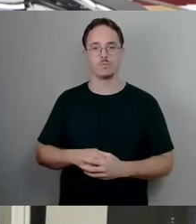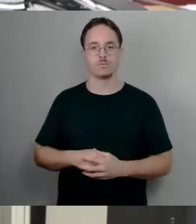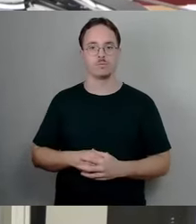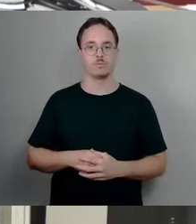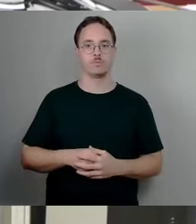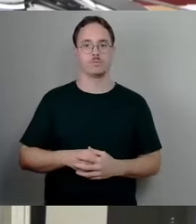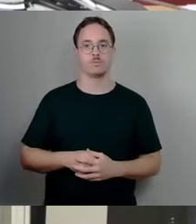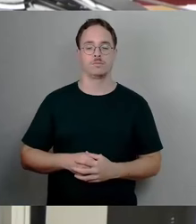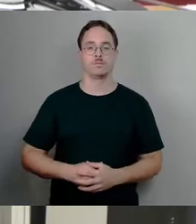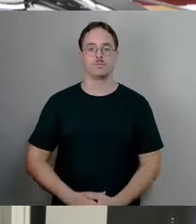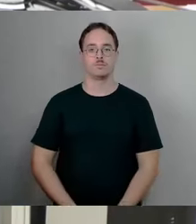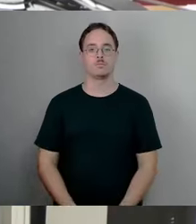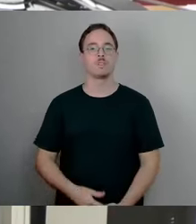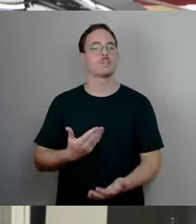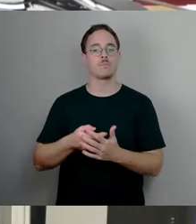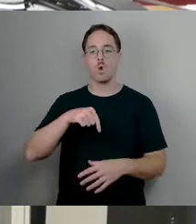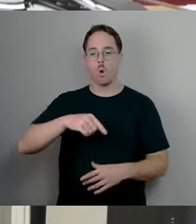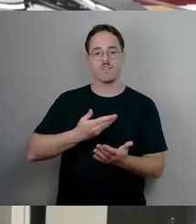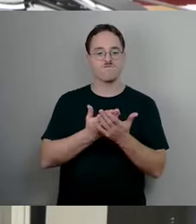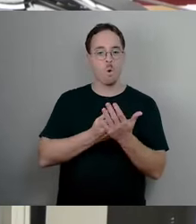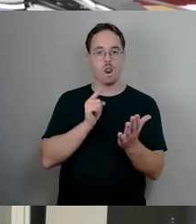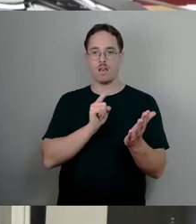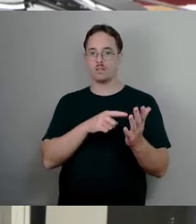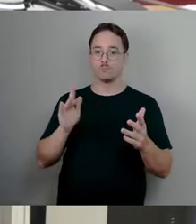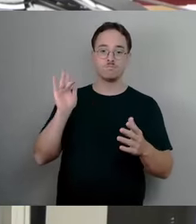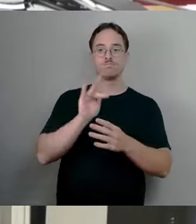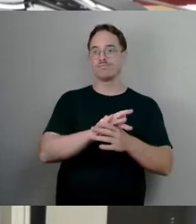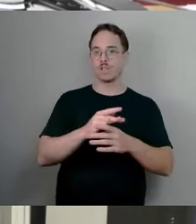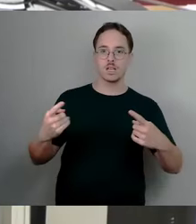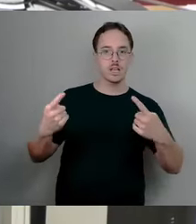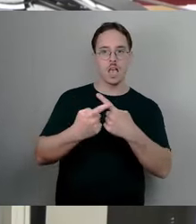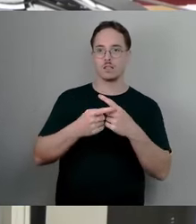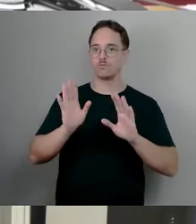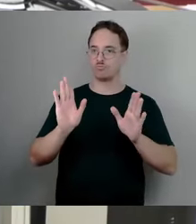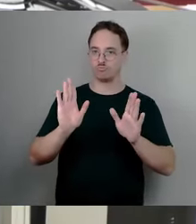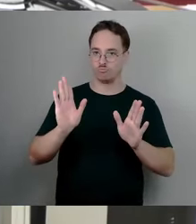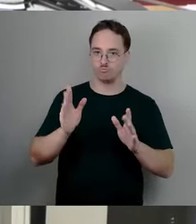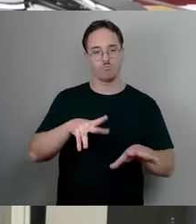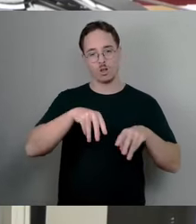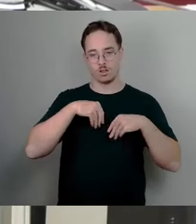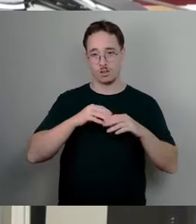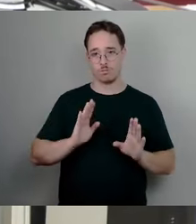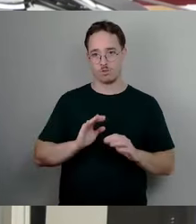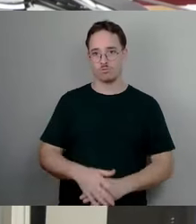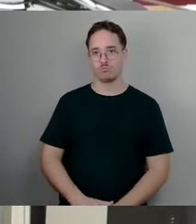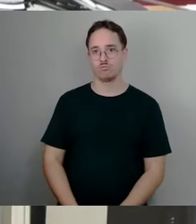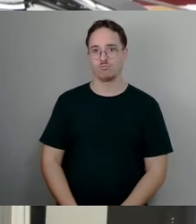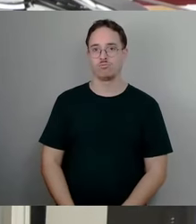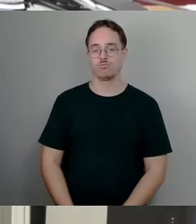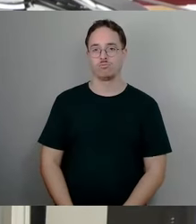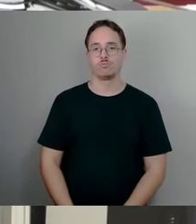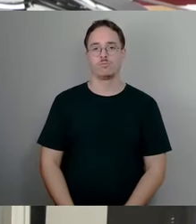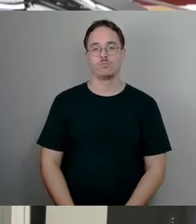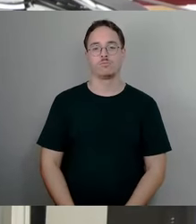auch heute nicht gegen die Vorlage stimmen werden, dass diese dann dazu führt, dass es ja unterschiedliche Auswirkungen natürlich